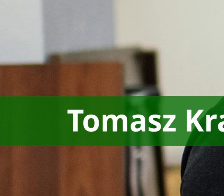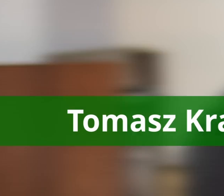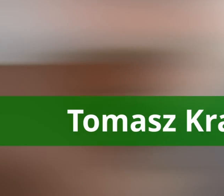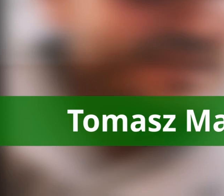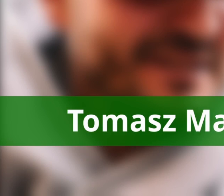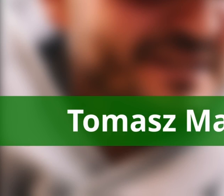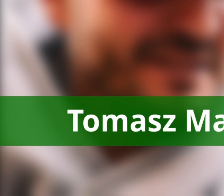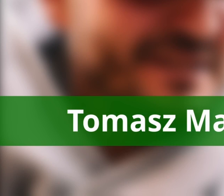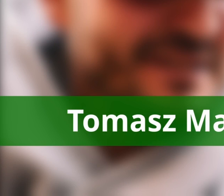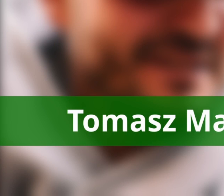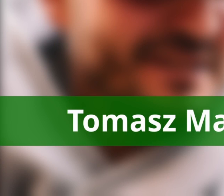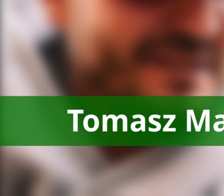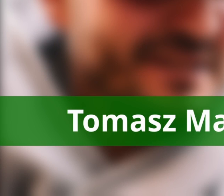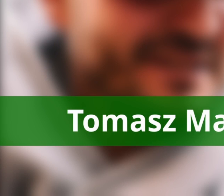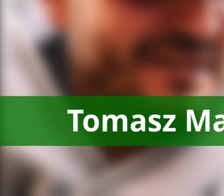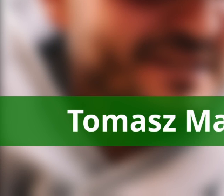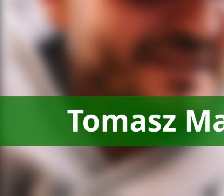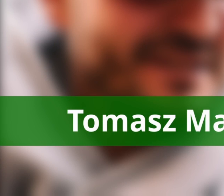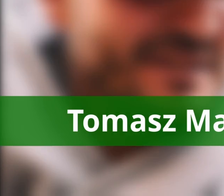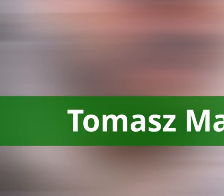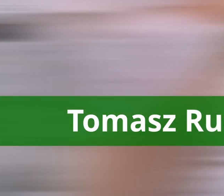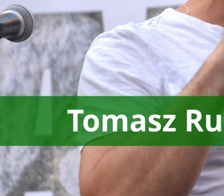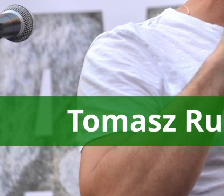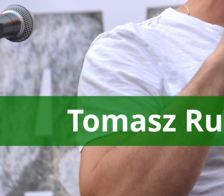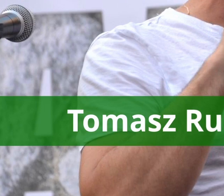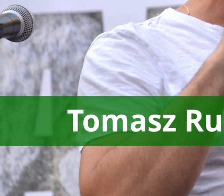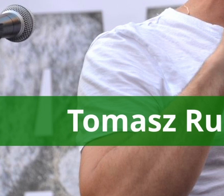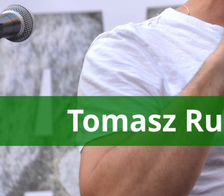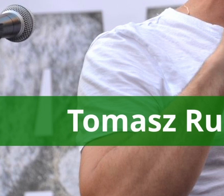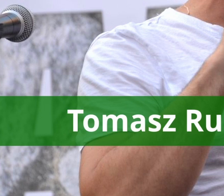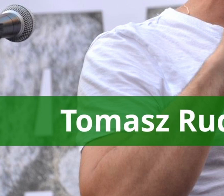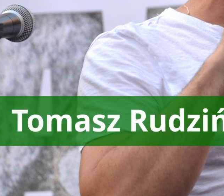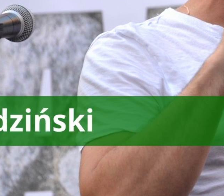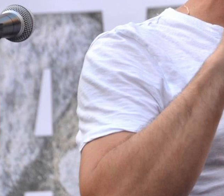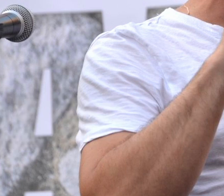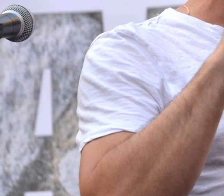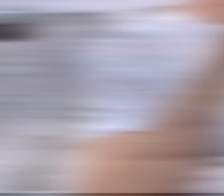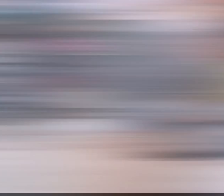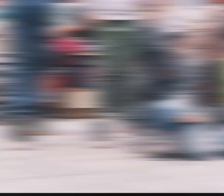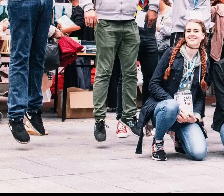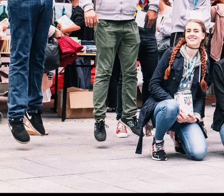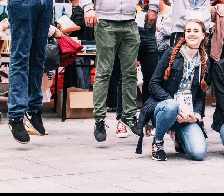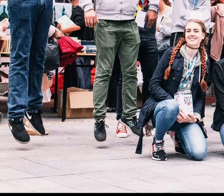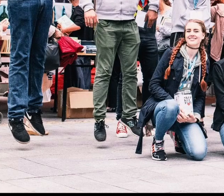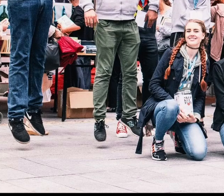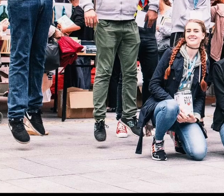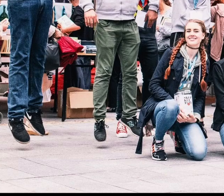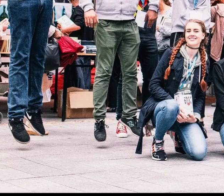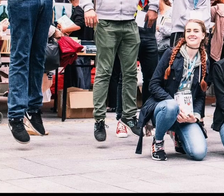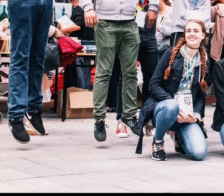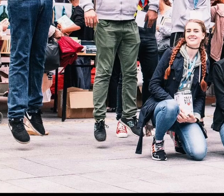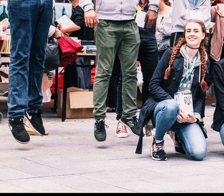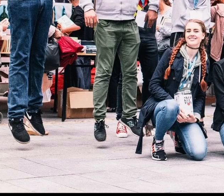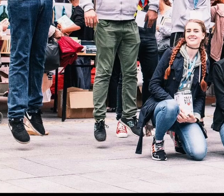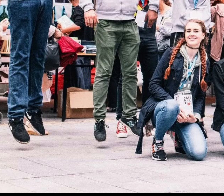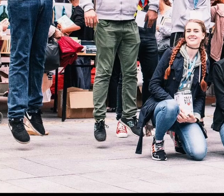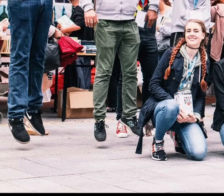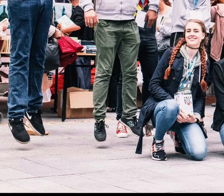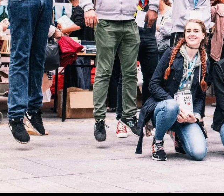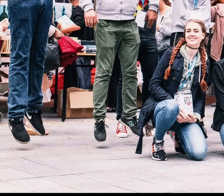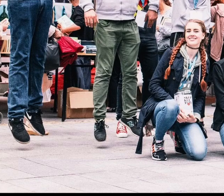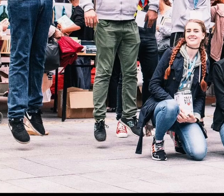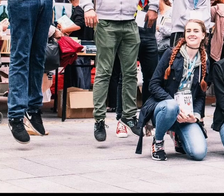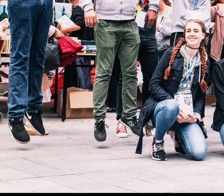niech usłyszą i wy też usłyszcie. Hałas miasta, hałas miasta. Ludziom trzeba